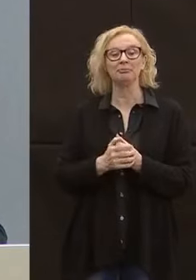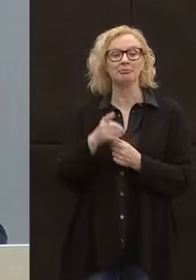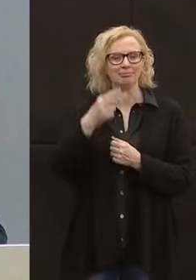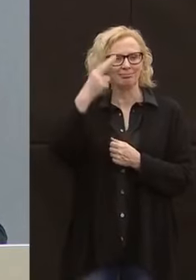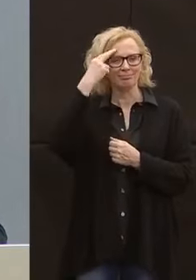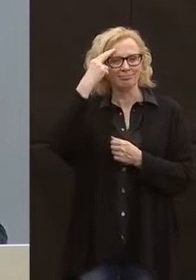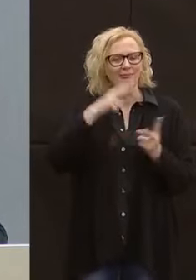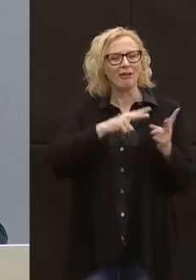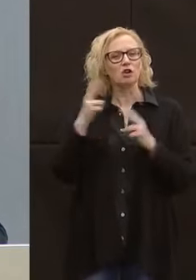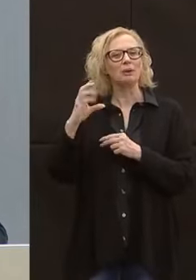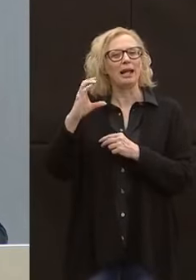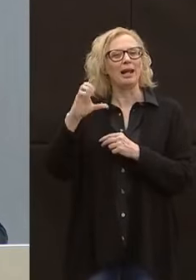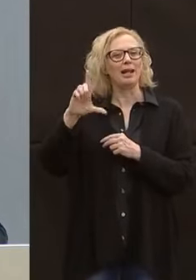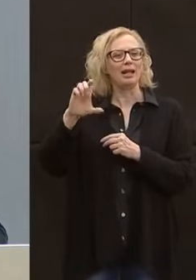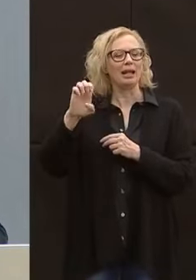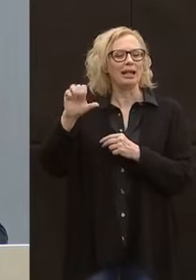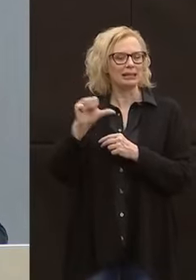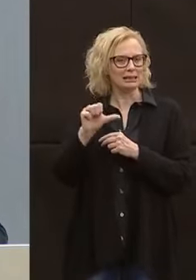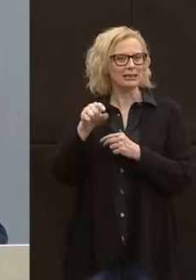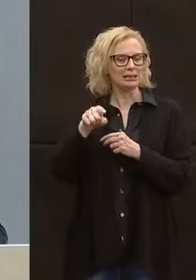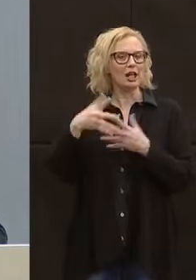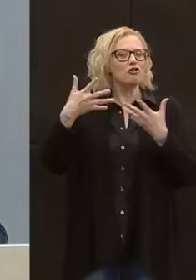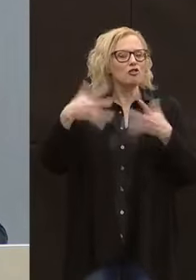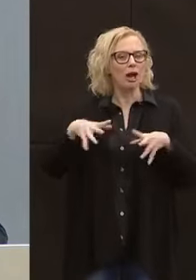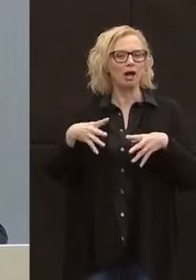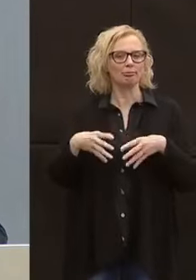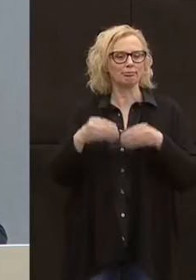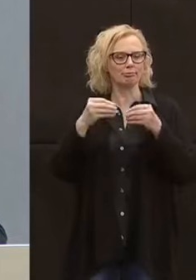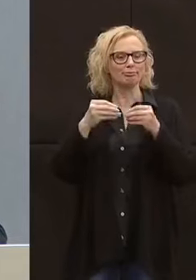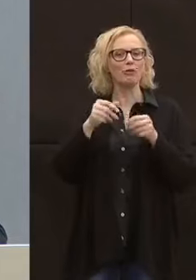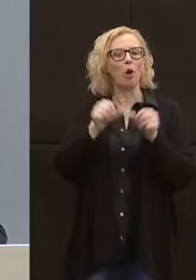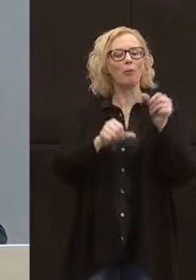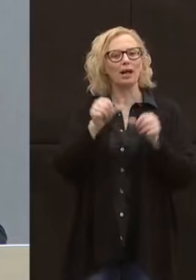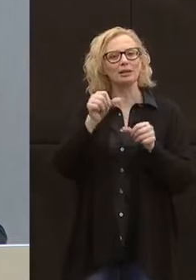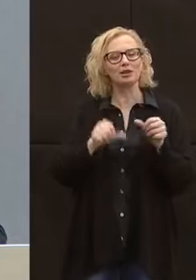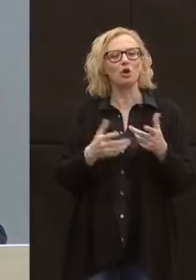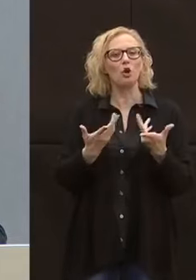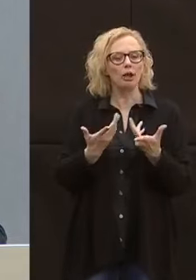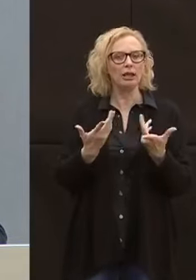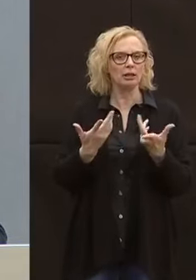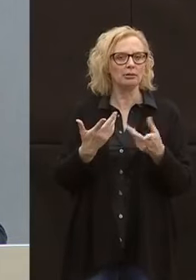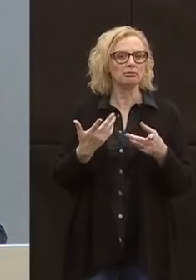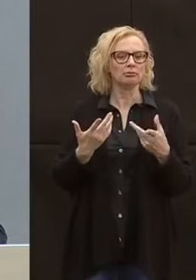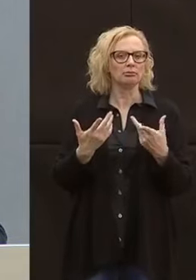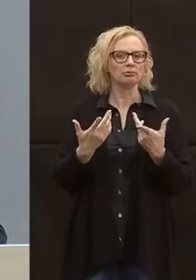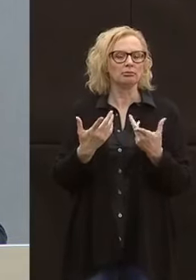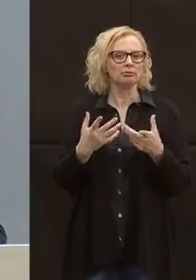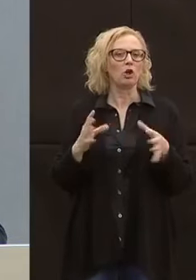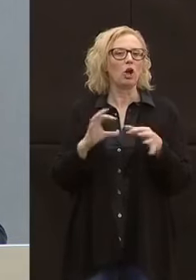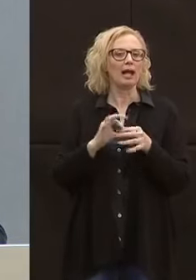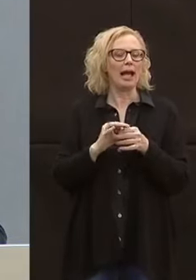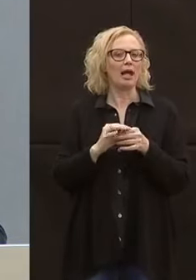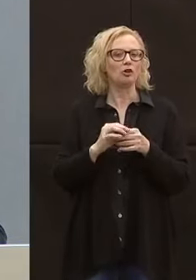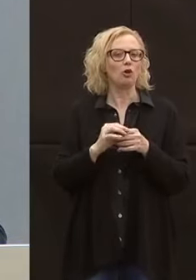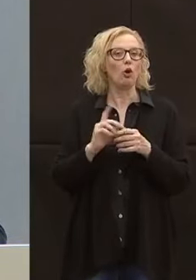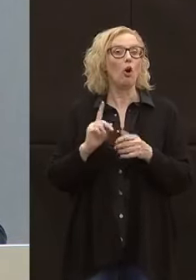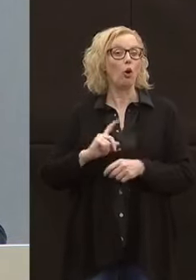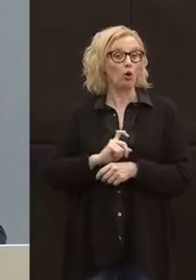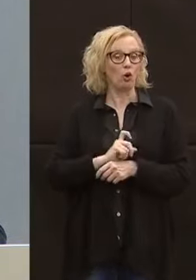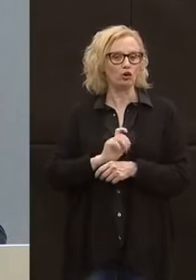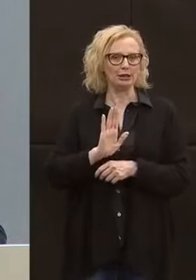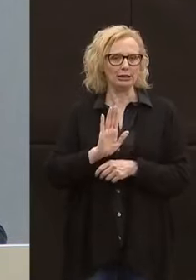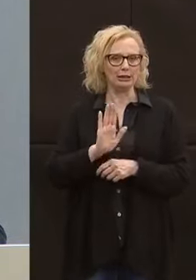'ospedale di Clesse ha già ricominciato a effettuare delle operazioni chirurgiche per quanto riguarda anche soprattutto l'oncologia e quindi